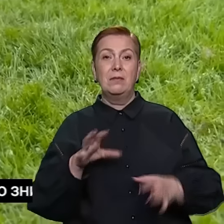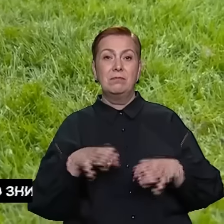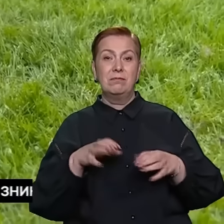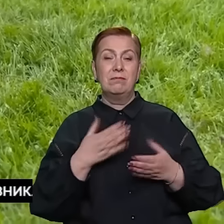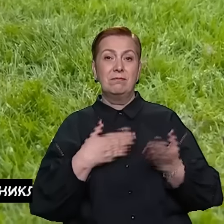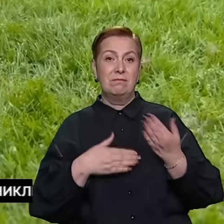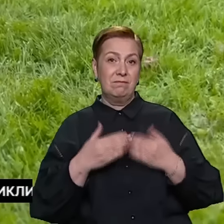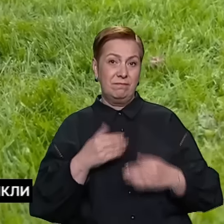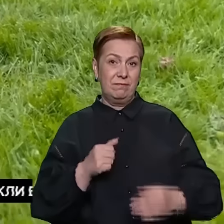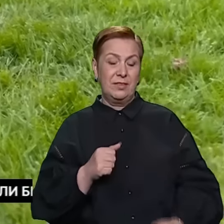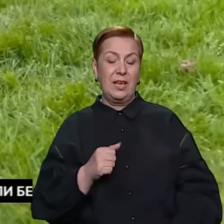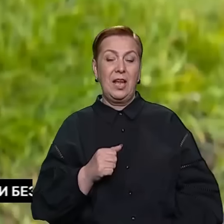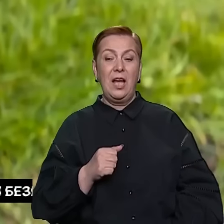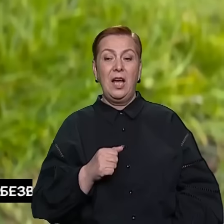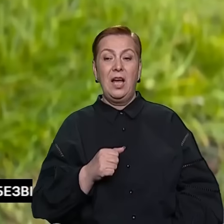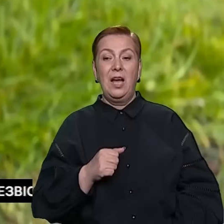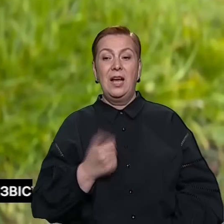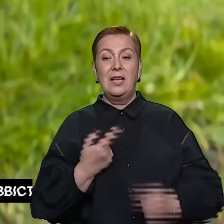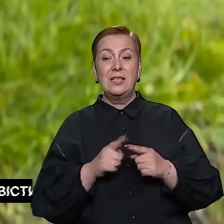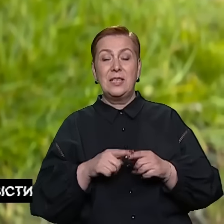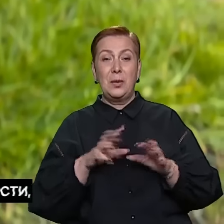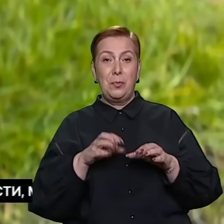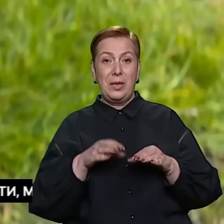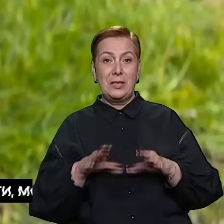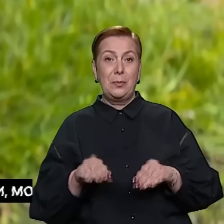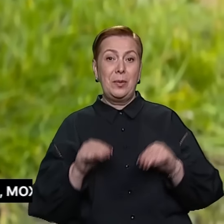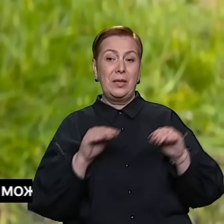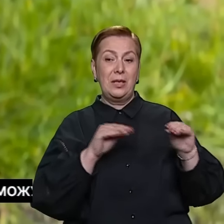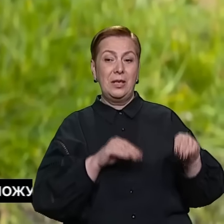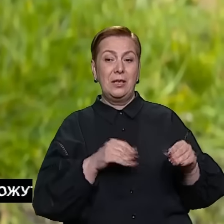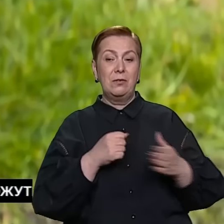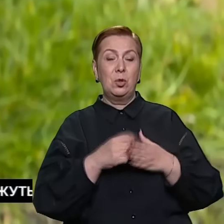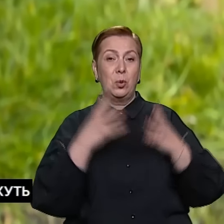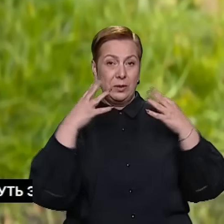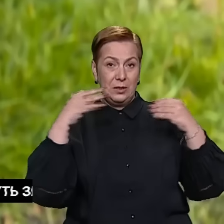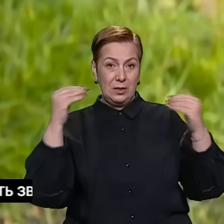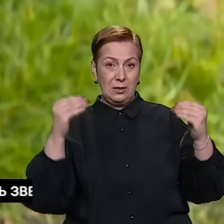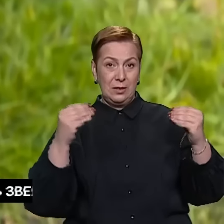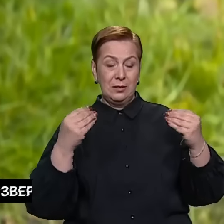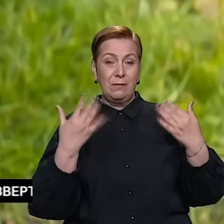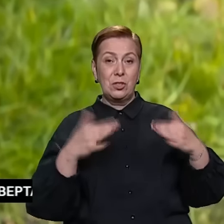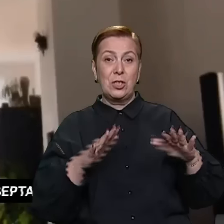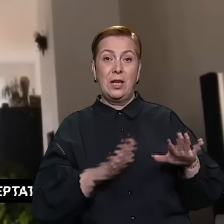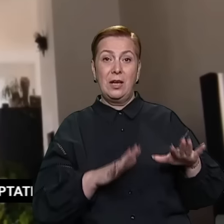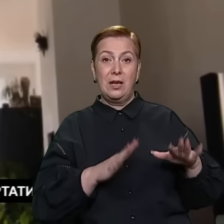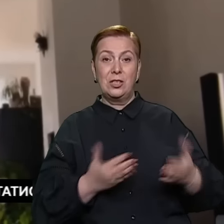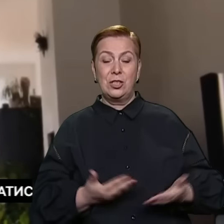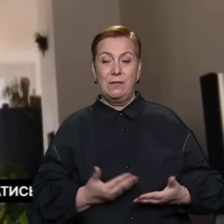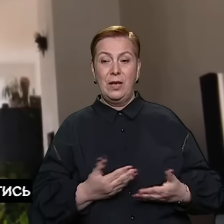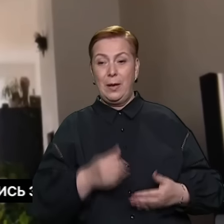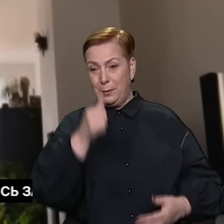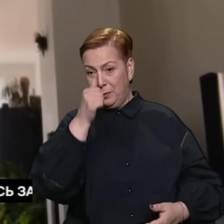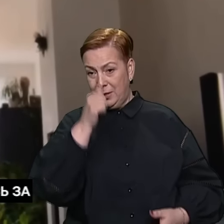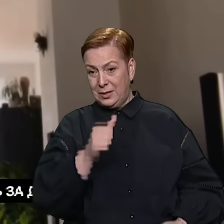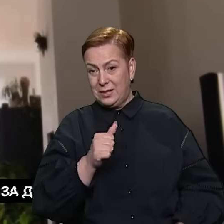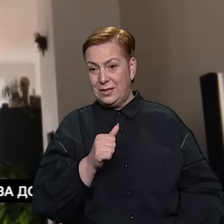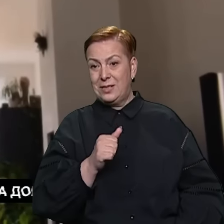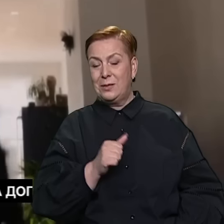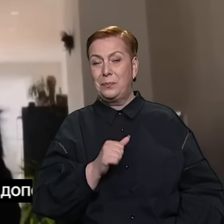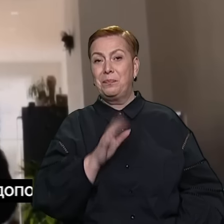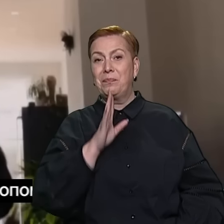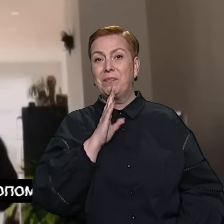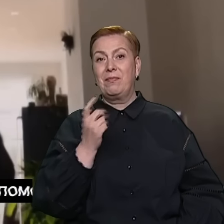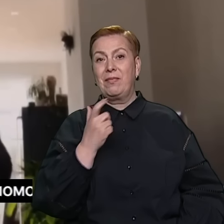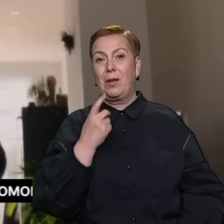Знам'янка Кіровоградської області переїхав до Нідерландів. Там він живе місяць. Його господарка Тетяна Єрьоміна показує відео з прогулянок.